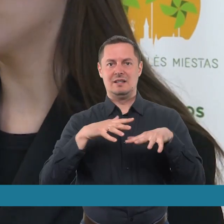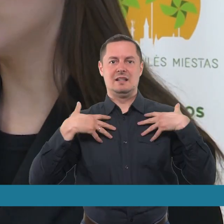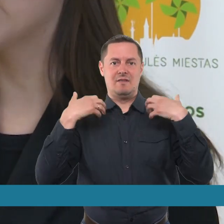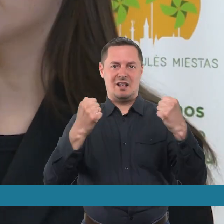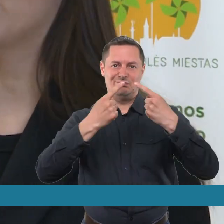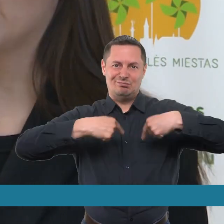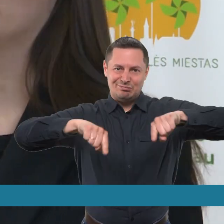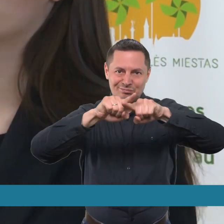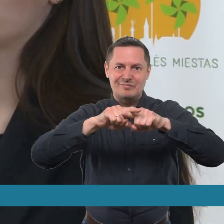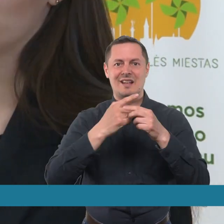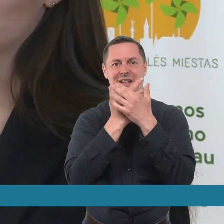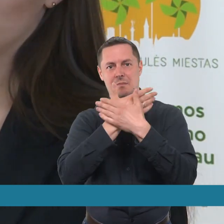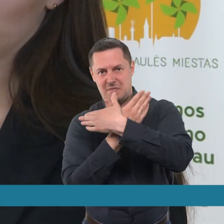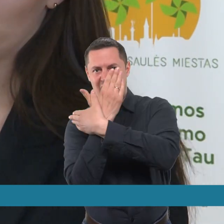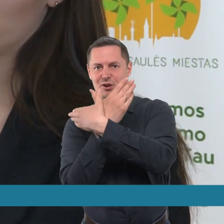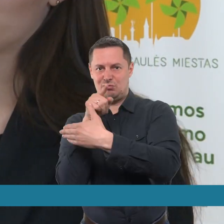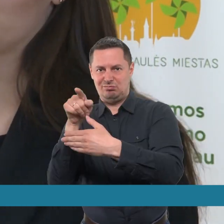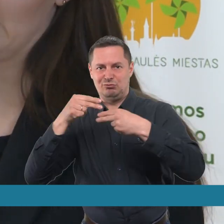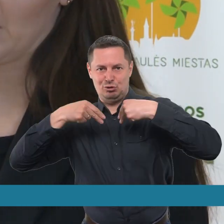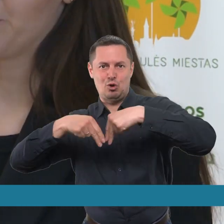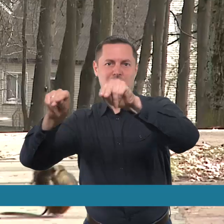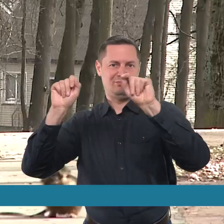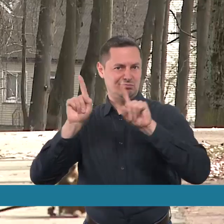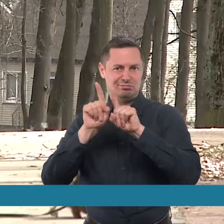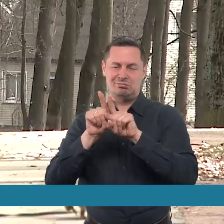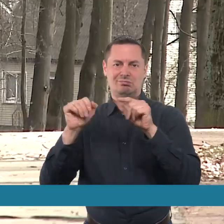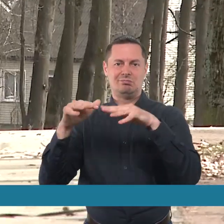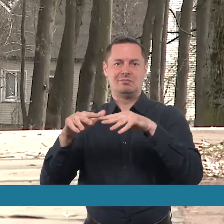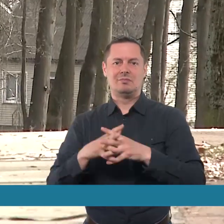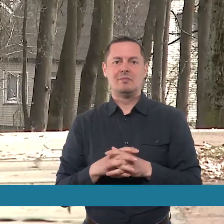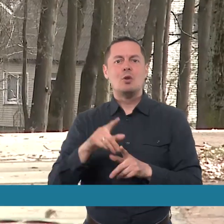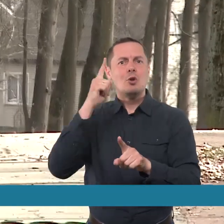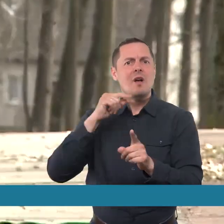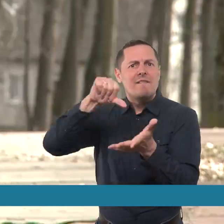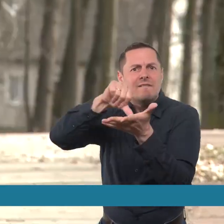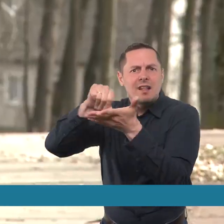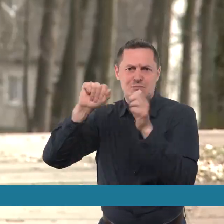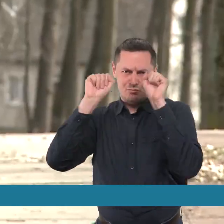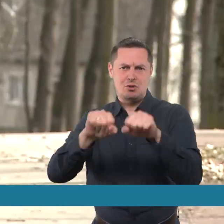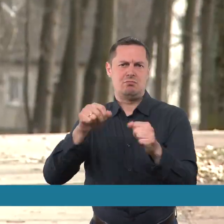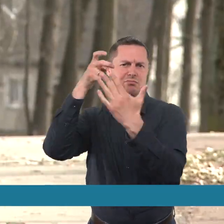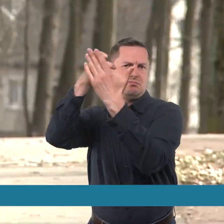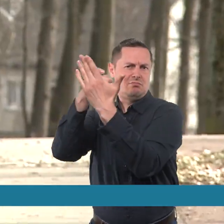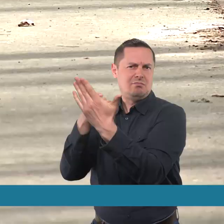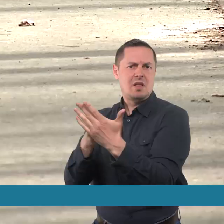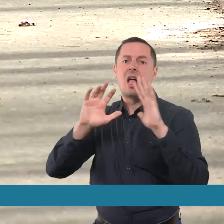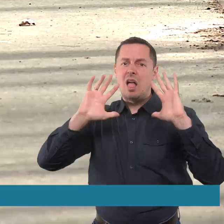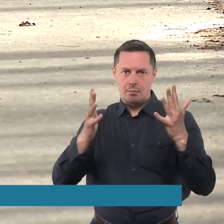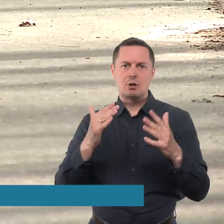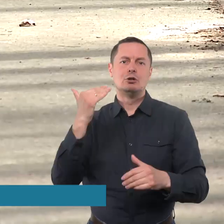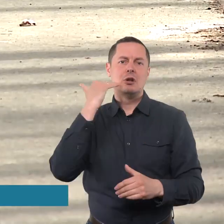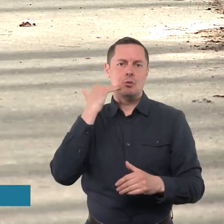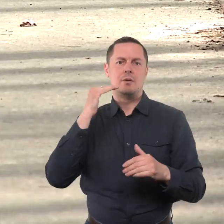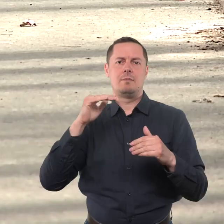veikatos biuras bei Žaliukiu malūnininko sodyba. Na, o norintis dalyvauti, gali registruoti skreipdamiesi į Šiaulių